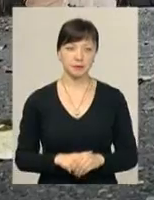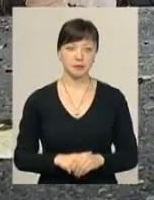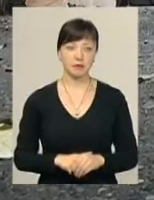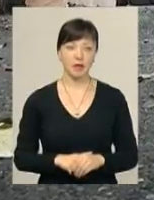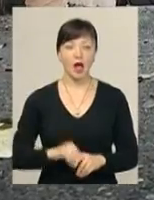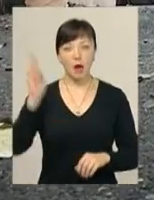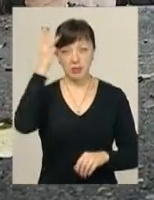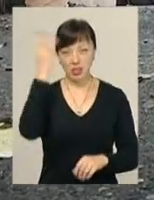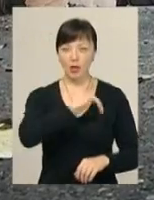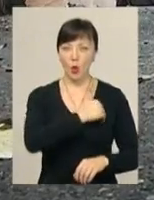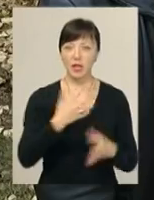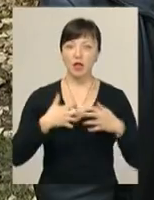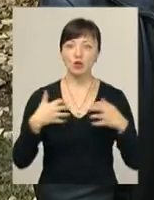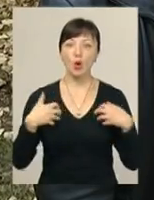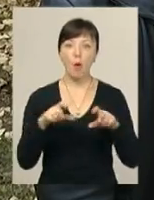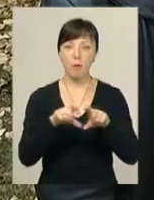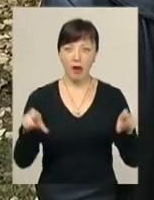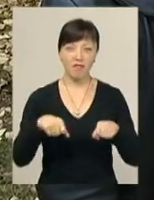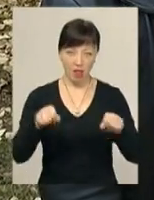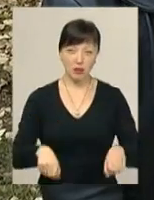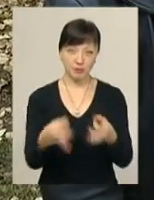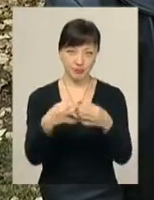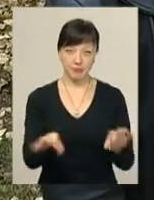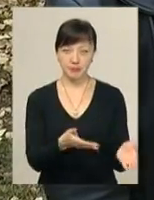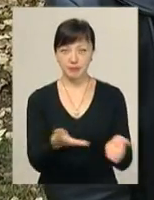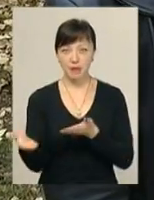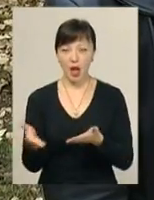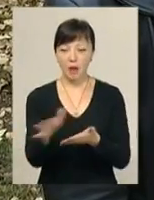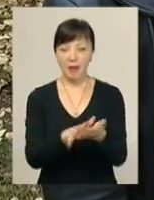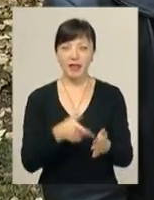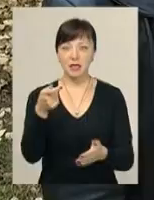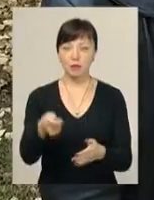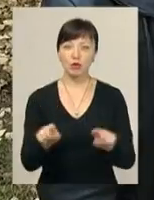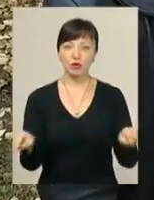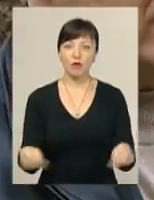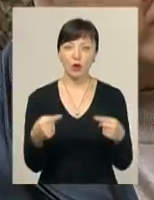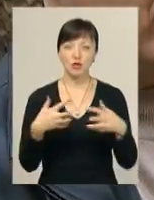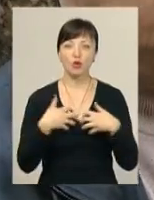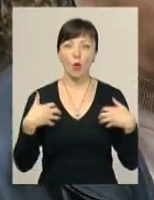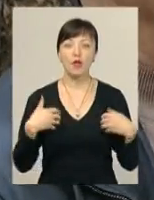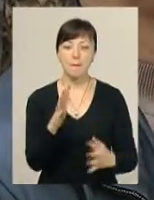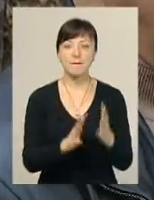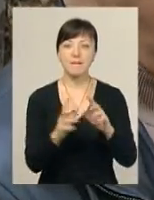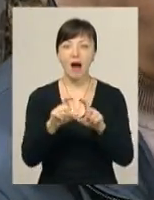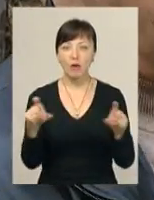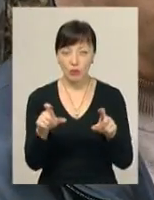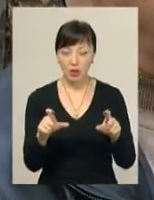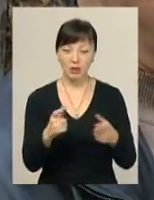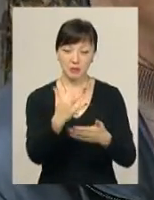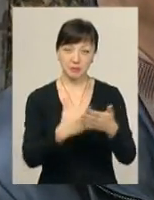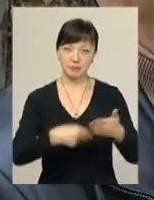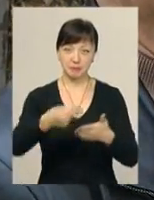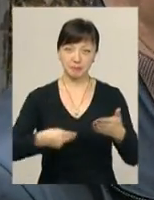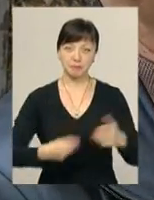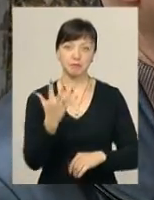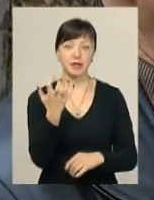Хмельничани захотіли зоопарк, влада дала добро. Петиція про створення в обласному центрі зоологічного парку за короткий час набрала більше, ніж